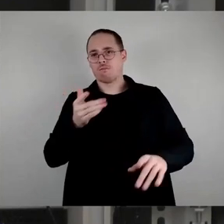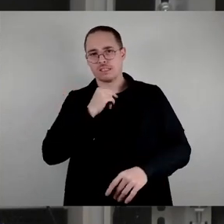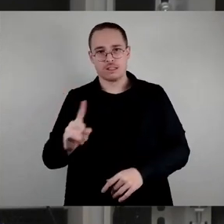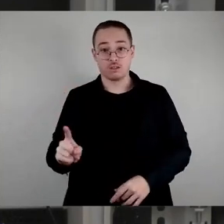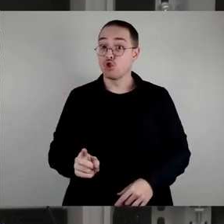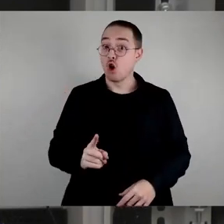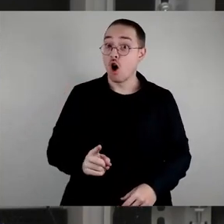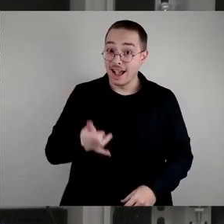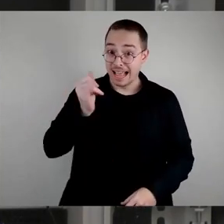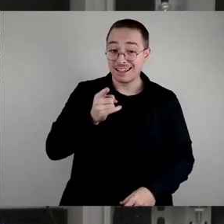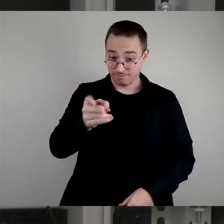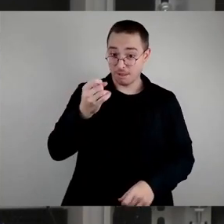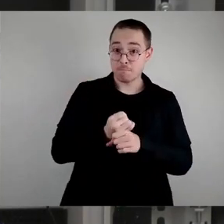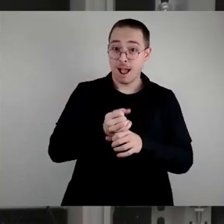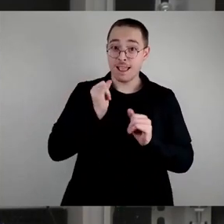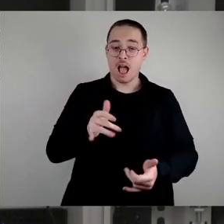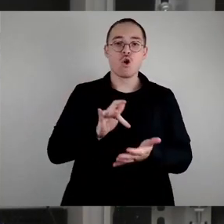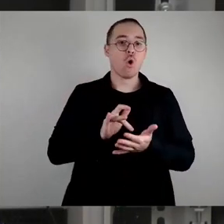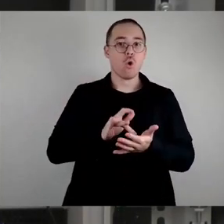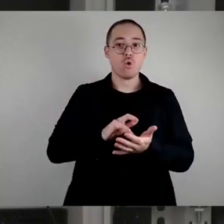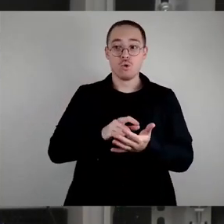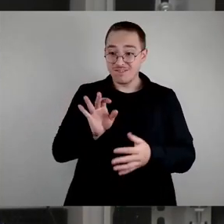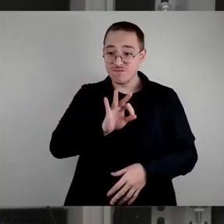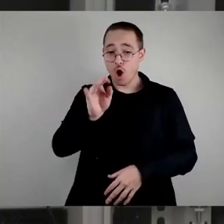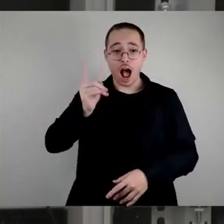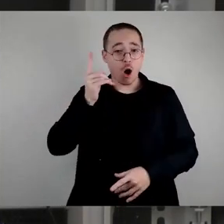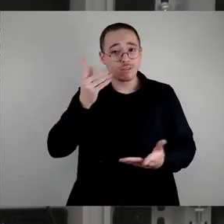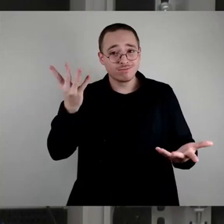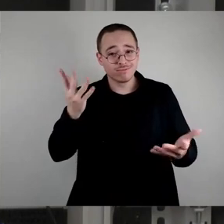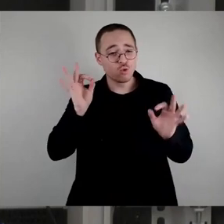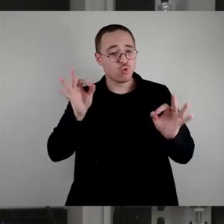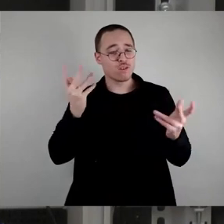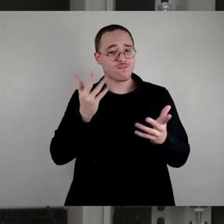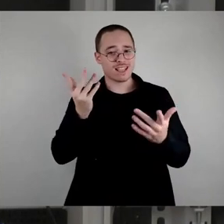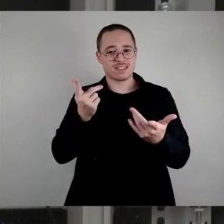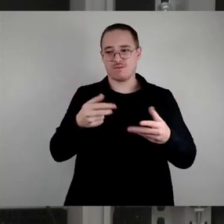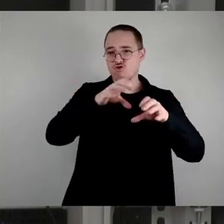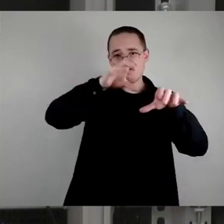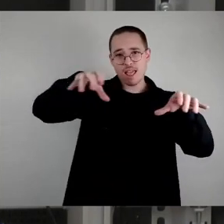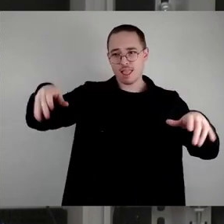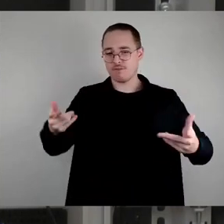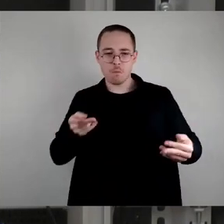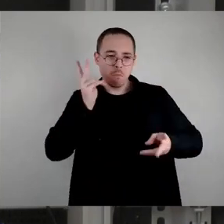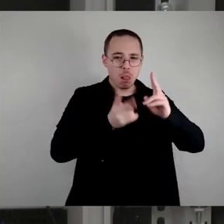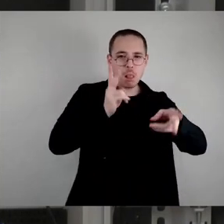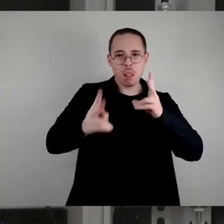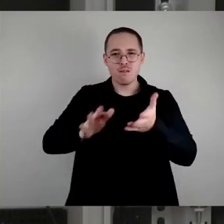die Stände ringsherum nie vermüllt und verdreckt sind. Also das ist echt eine Chance für uns.